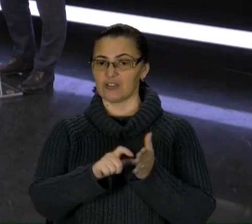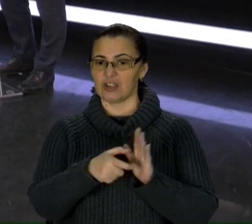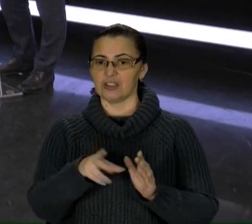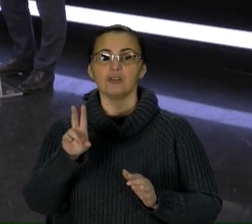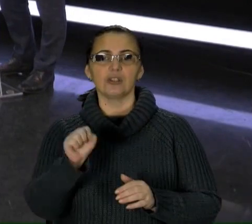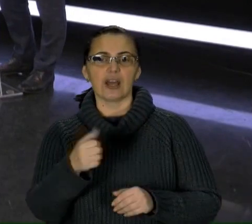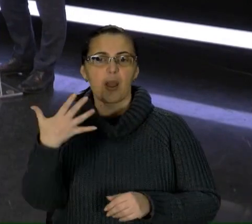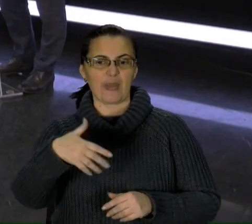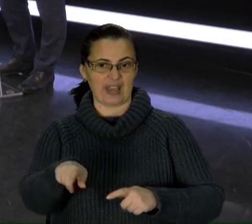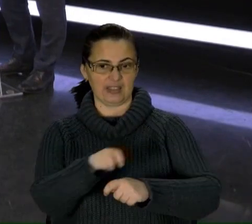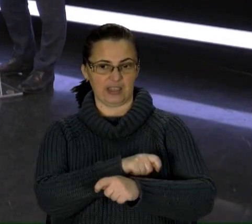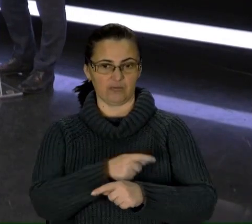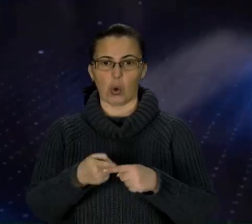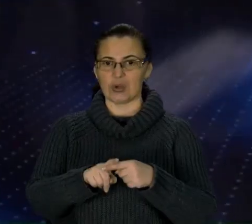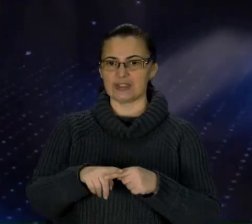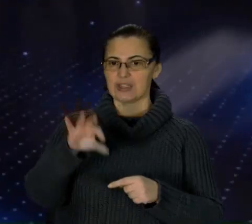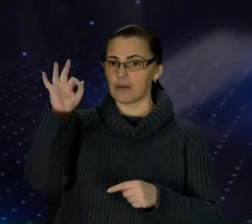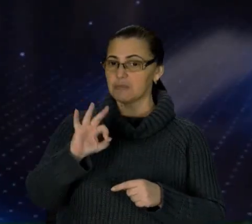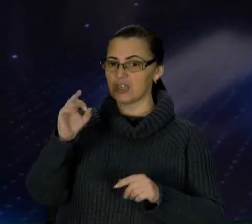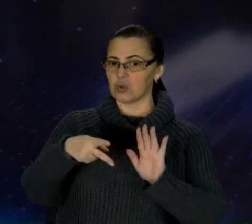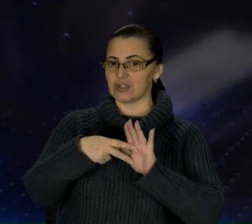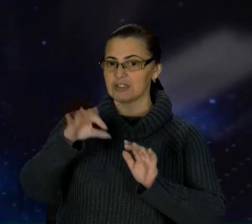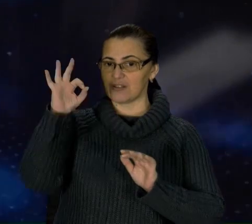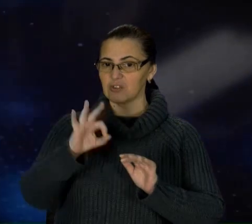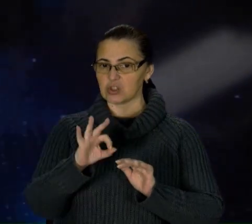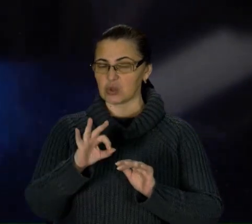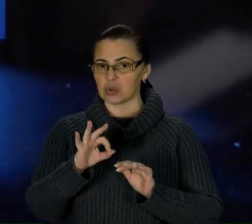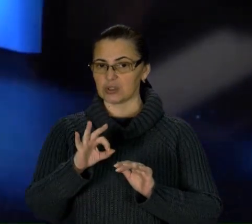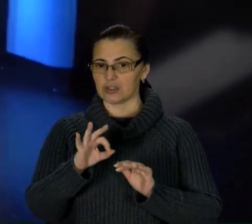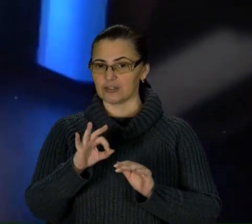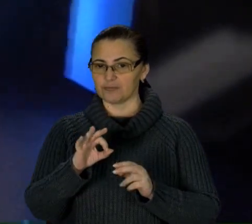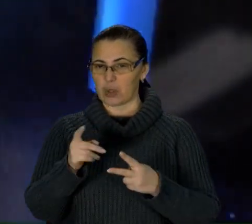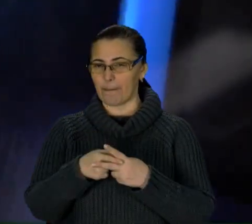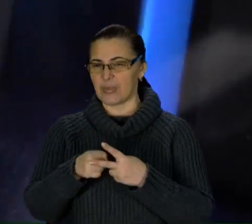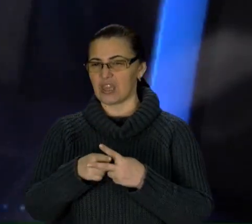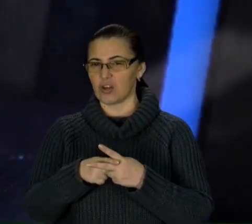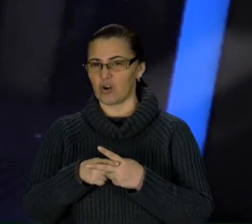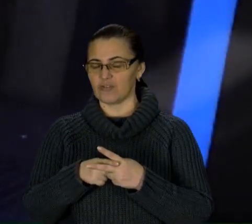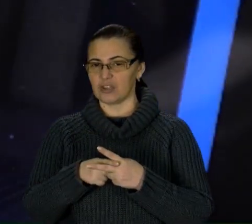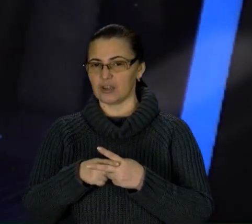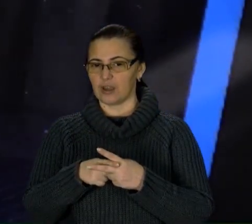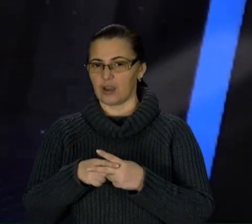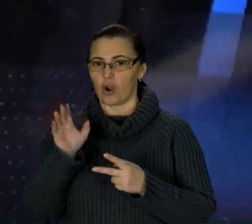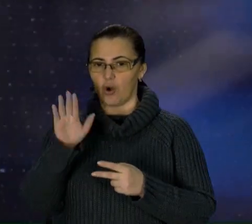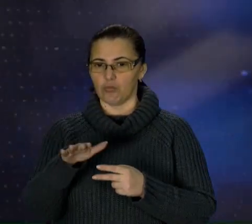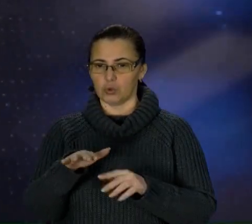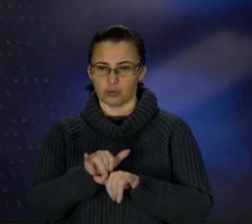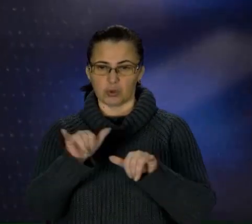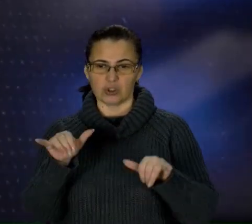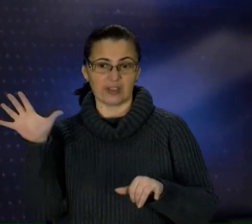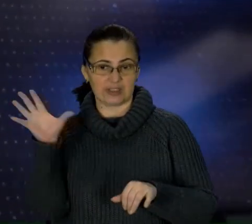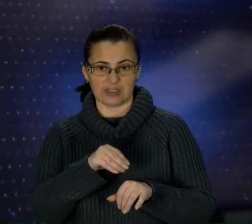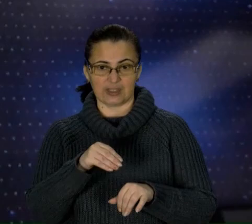квадратів. От ці пільгові 7% вони будуть поширюватися на всі 50 квадратів нової квартири чи на оцей